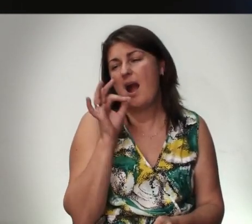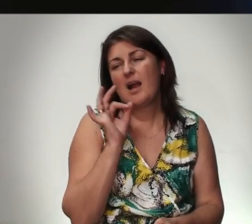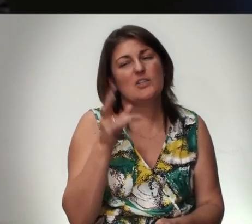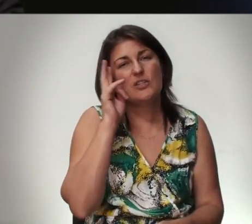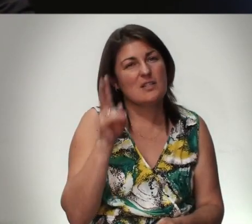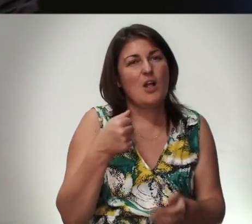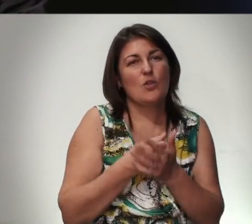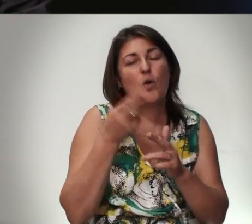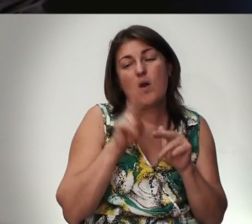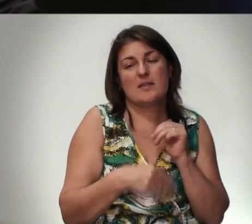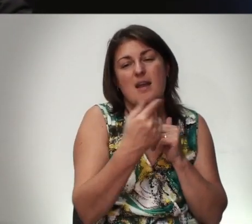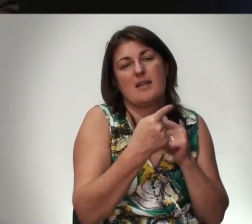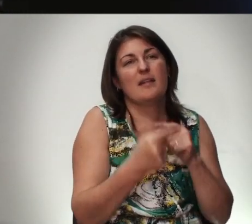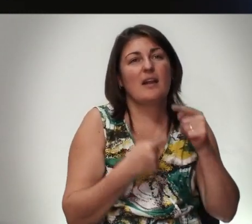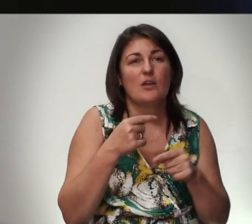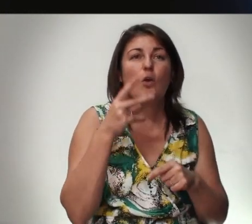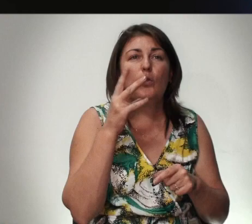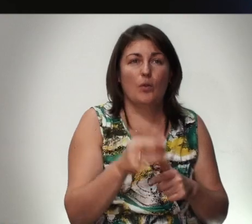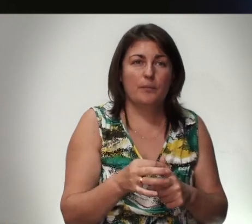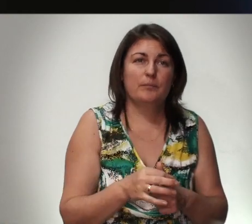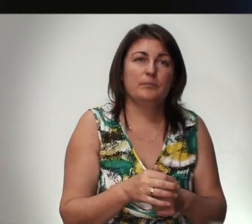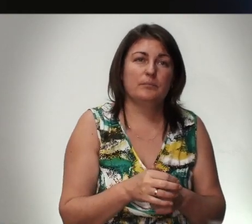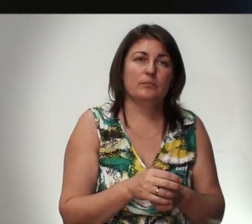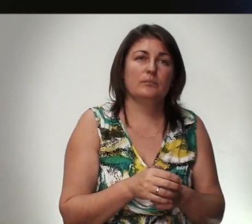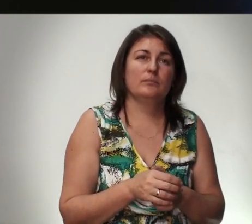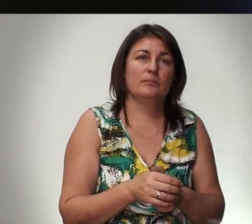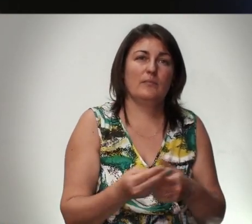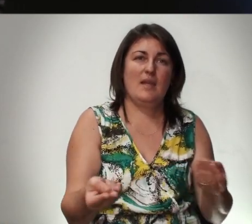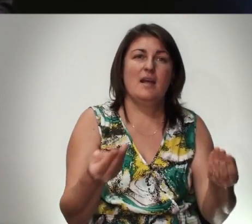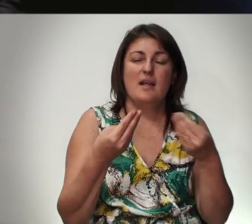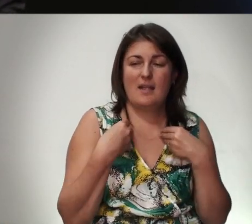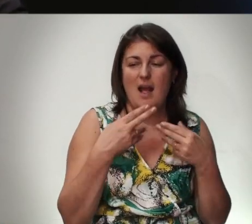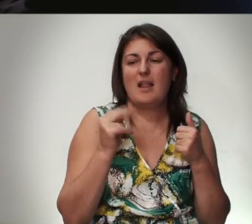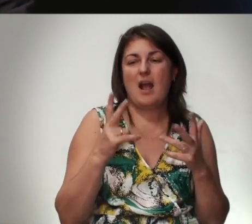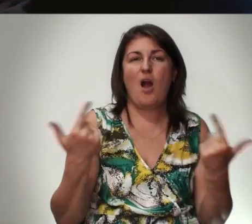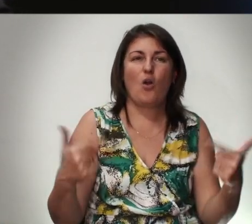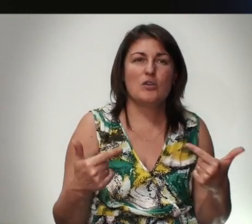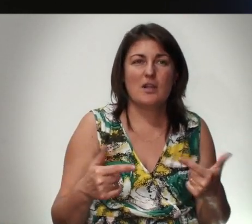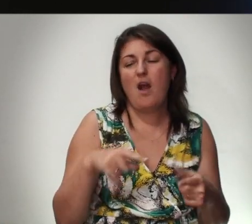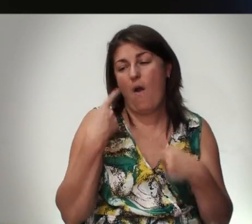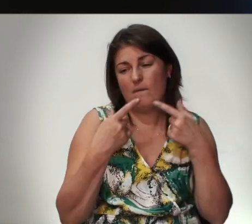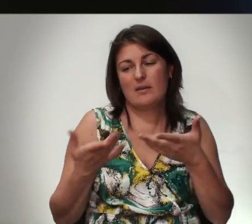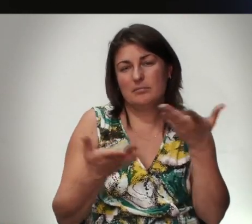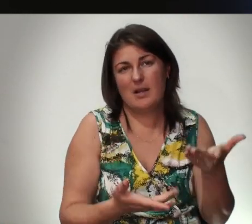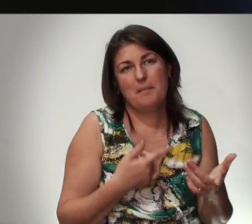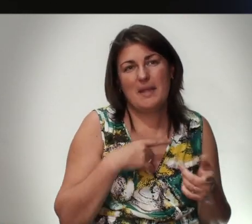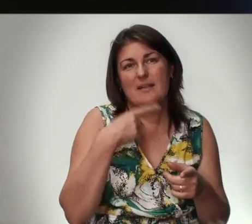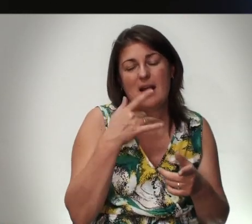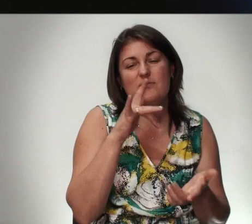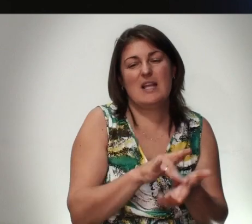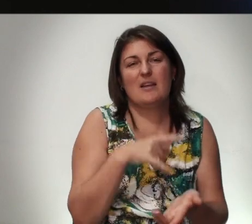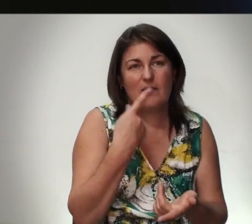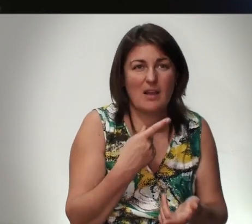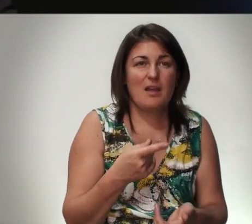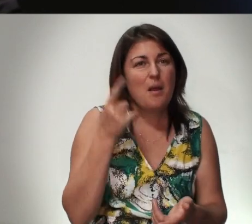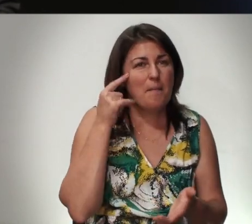Не знал До конца Их Традиции Но Дали Нам Как Гостям Говорить Мне Дали Там В середине Говорить